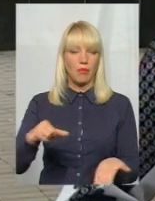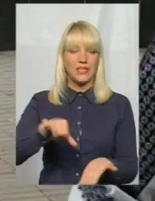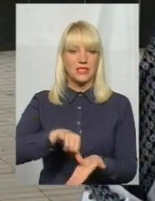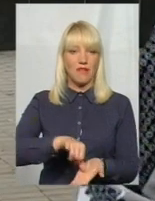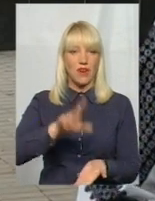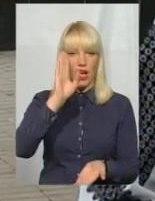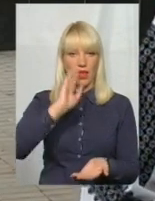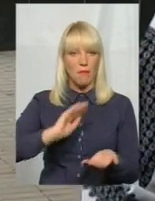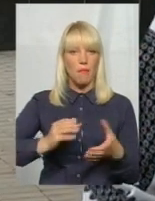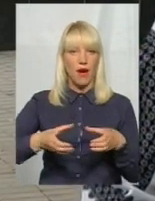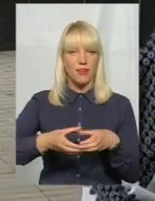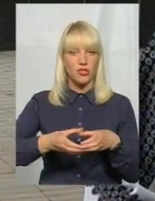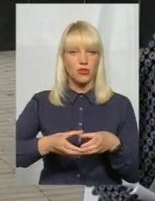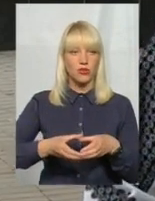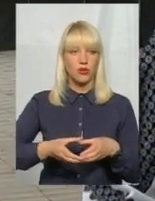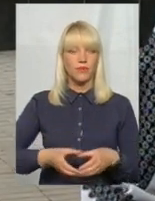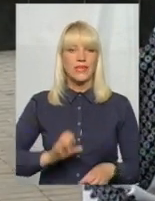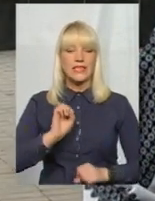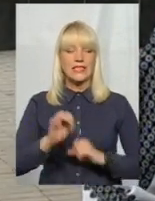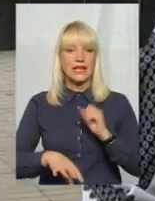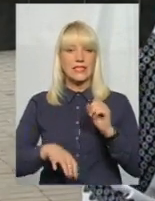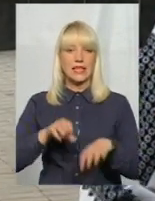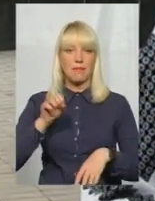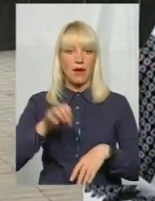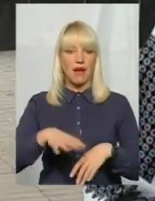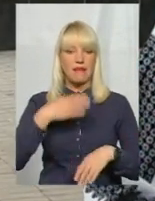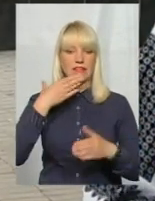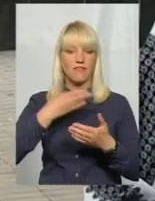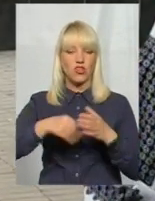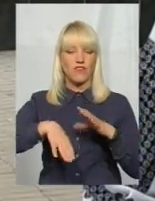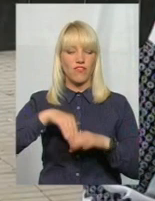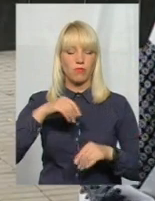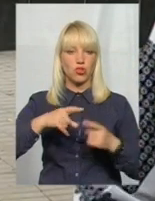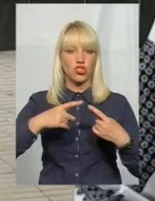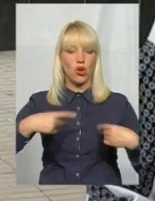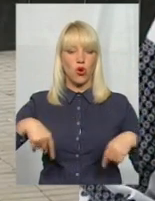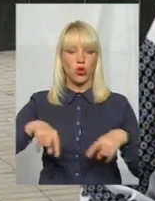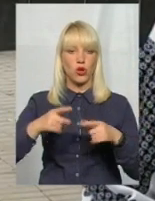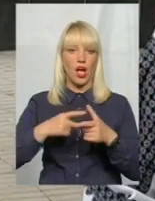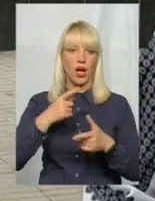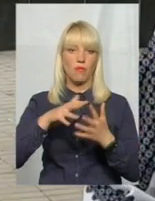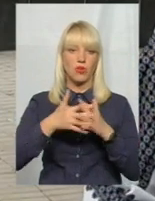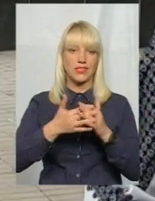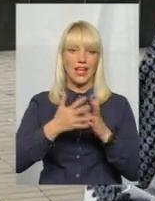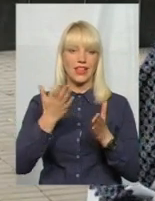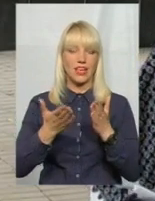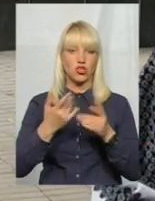партію, засипає свої виборчі округи або села, якщо це вибори місцевого рівня,